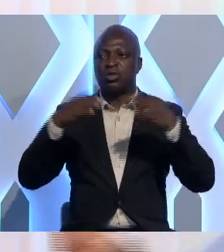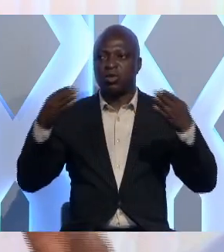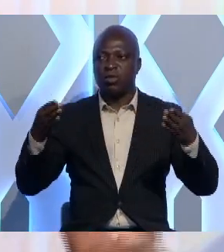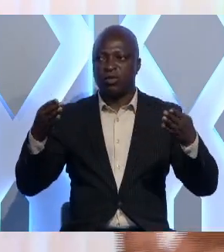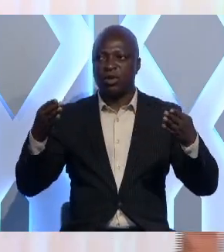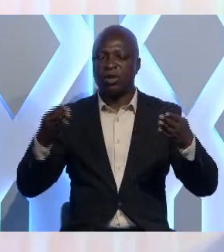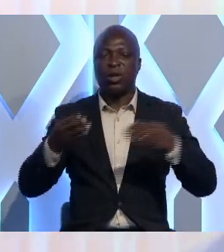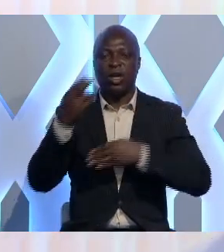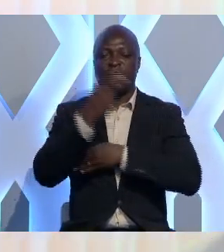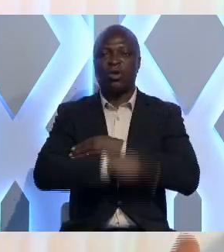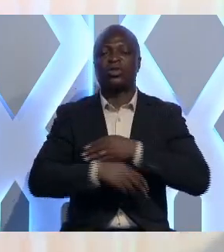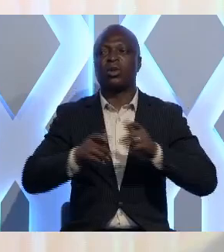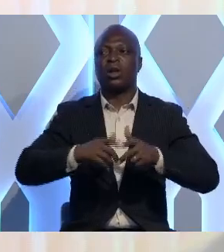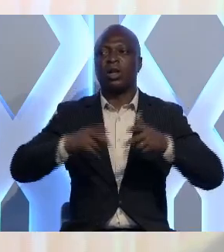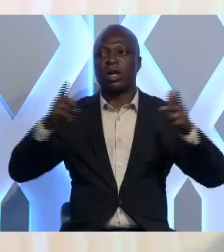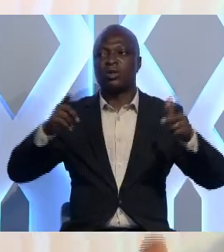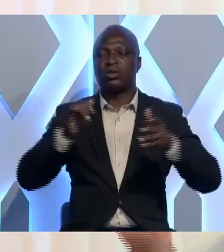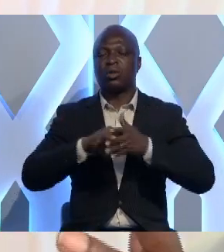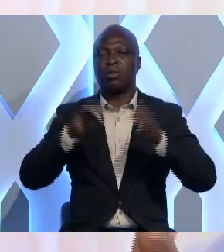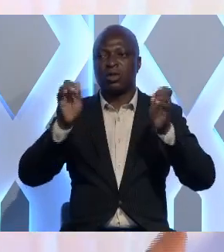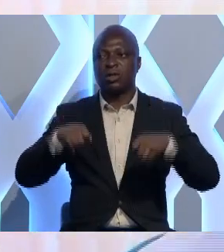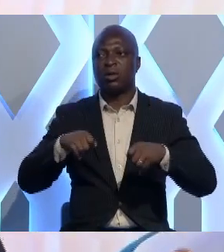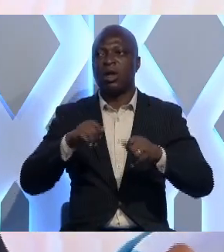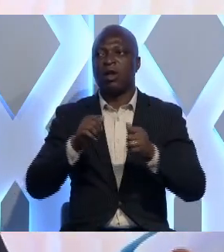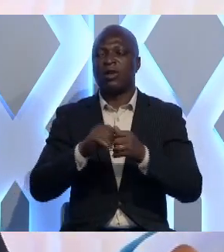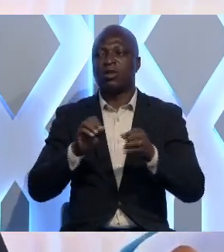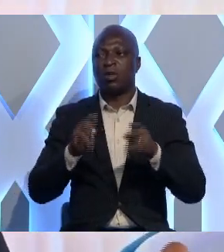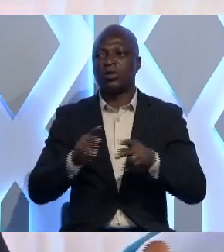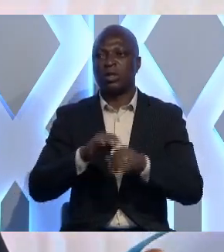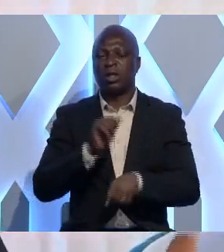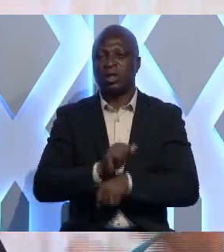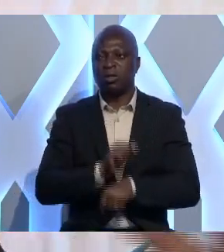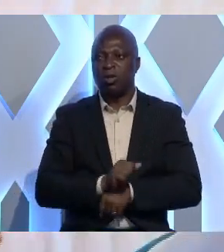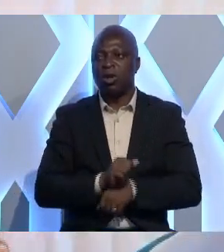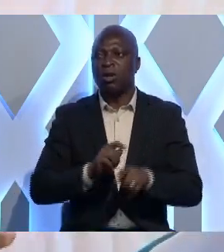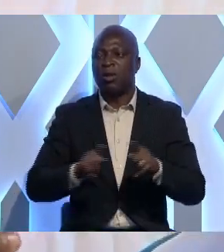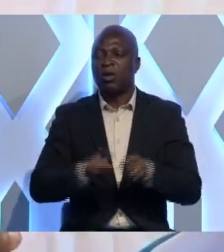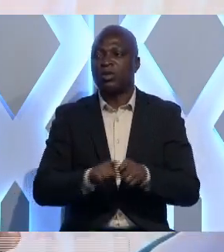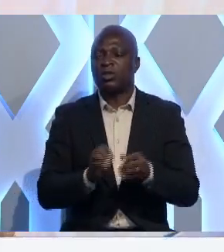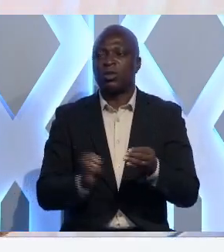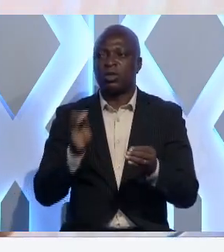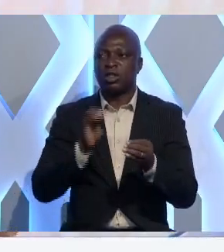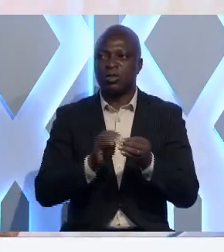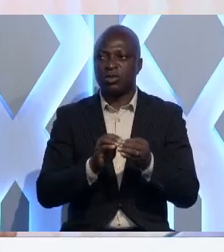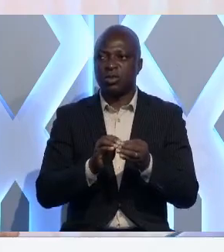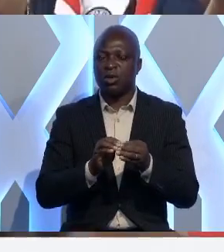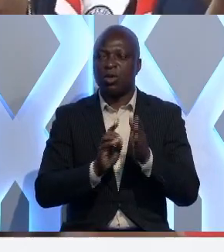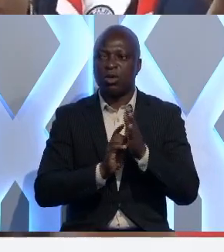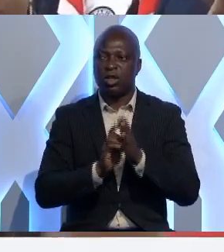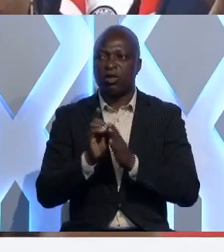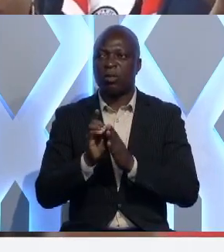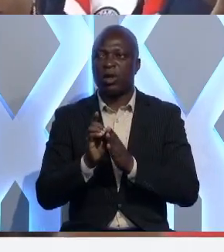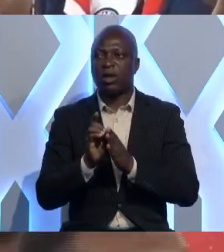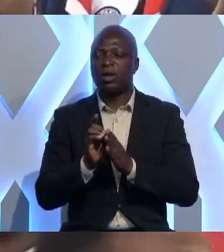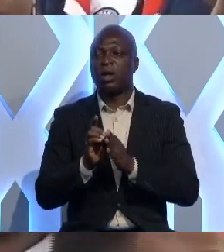horizon large de nouveaux possibles en termes d'opportunités d'emploi mais aussi de contribution au développement. Les